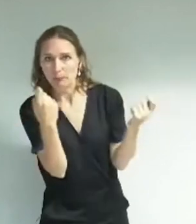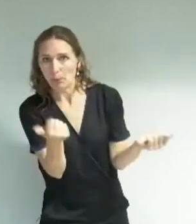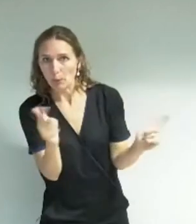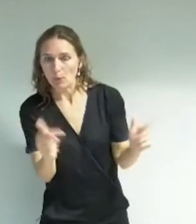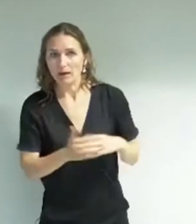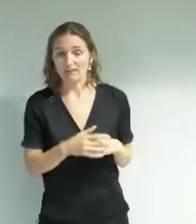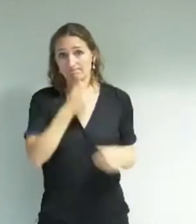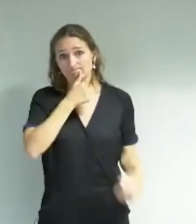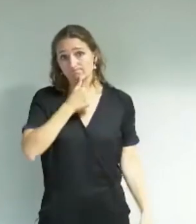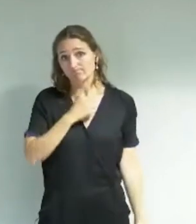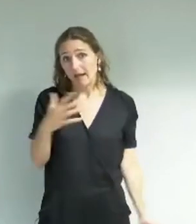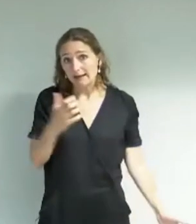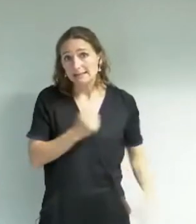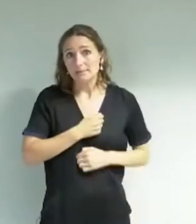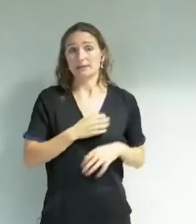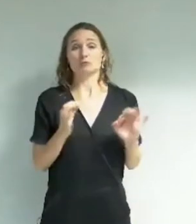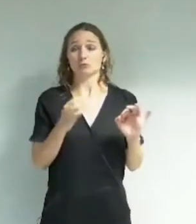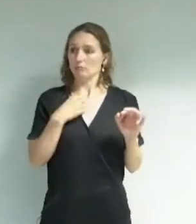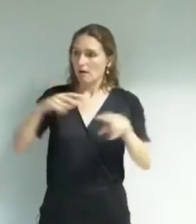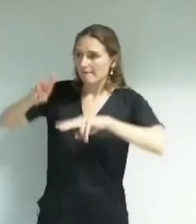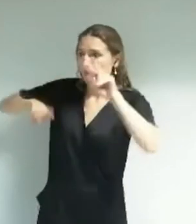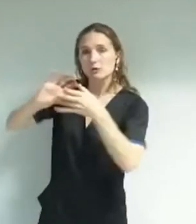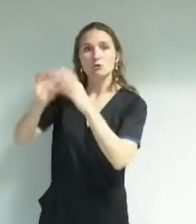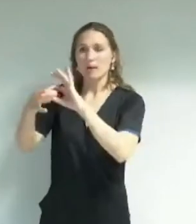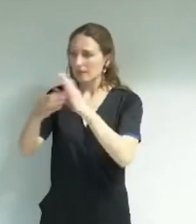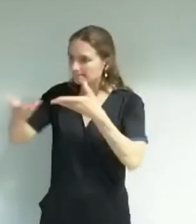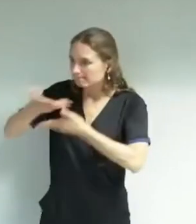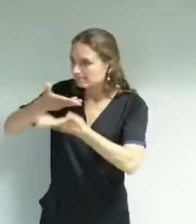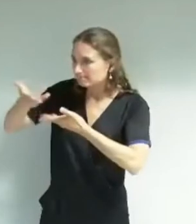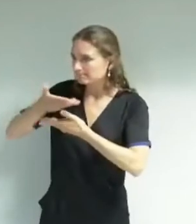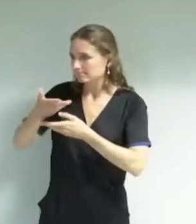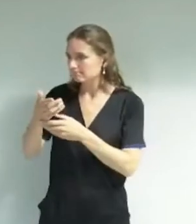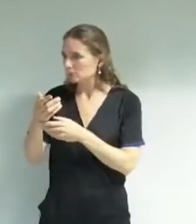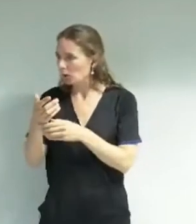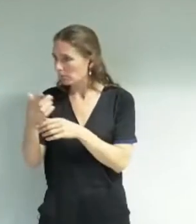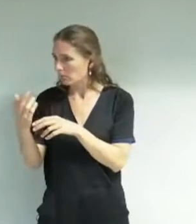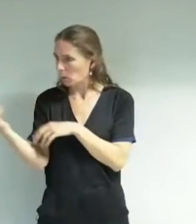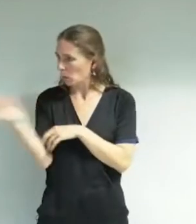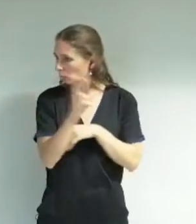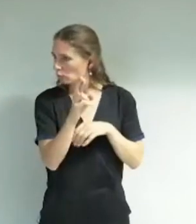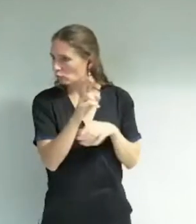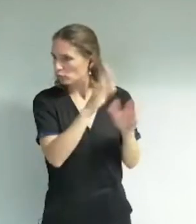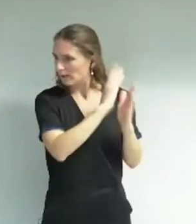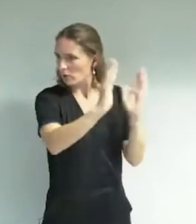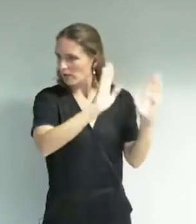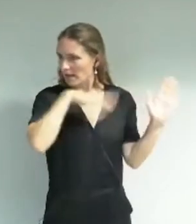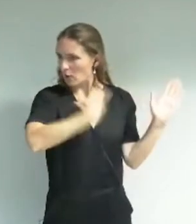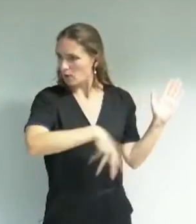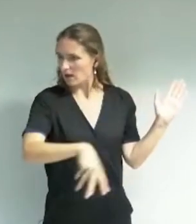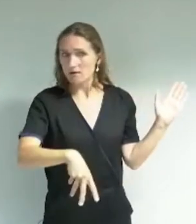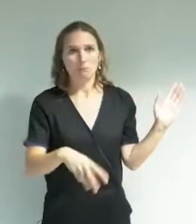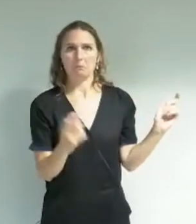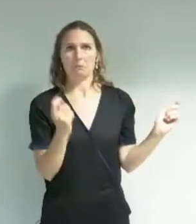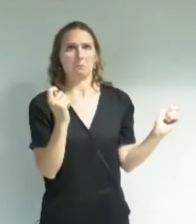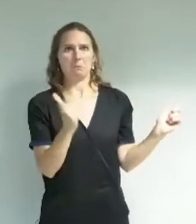les petites grenobloises et grenobloises du village olympique qui sont très peu à s'être reportées sur la bibliothèque de l'Arlequin. Donc,